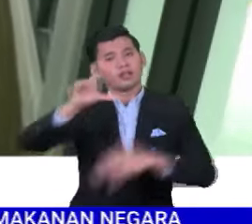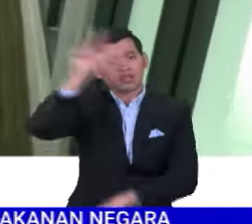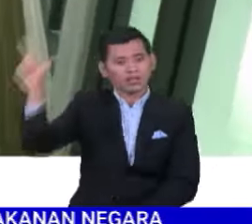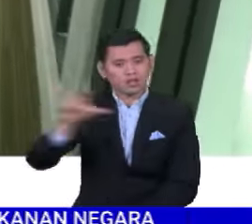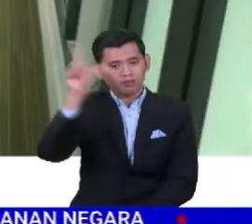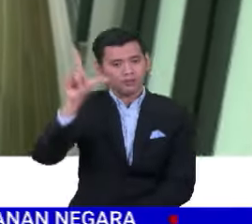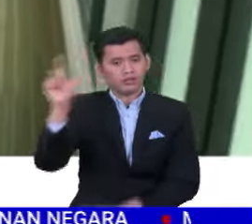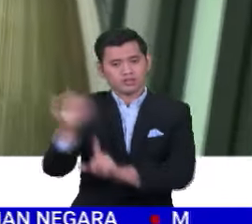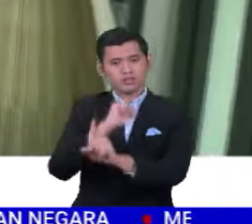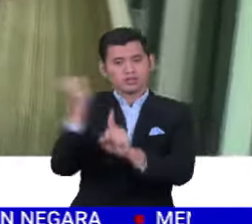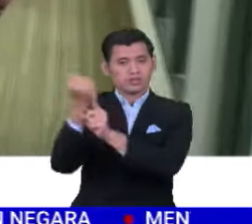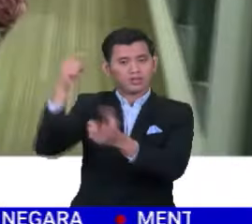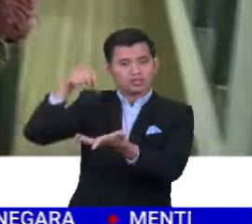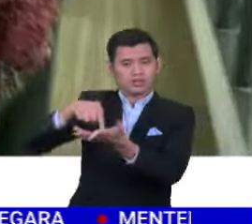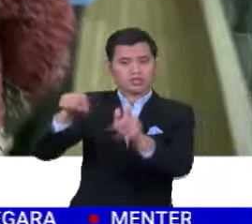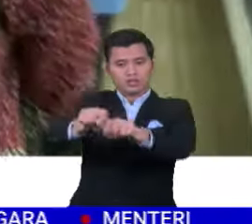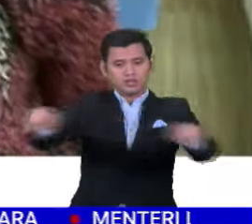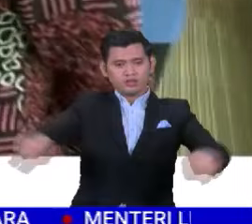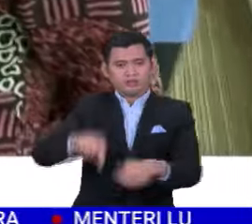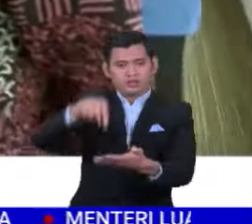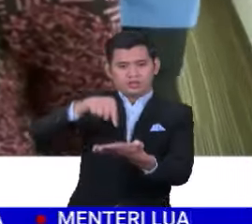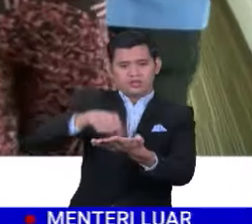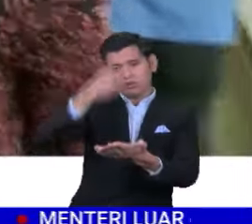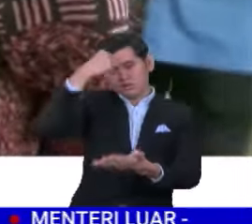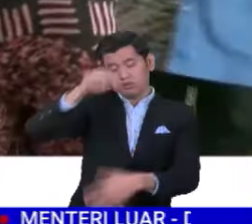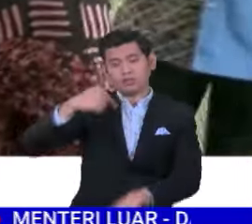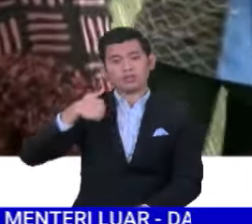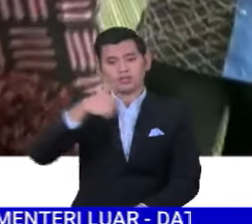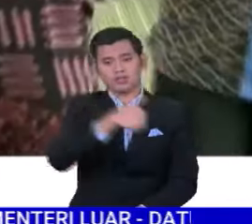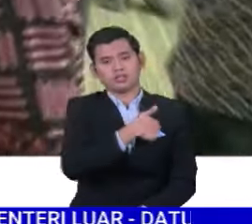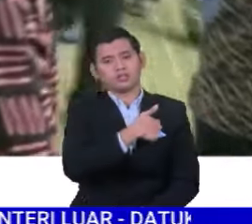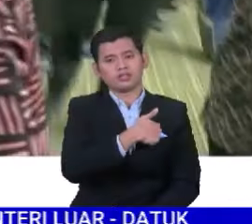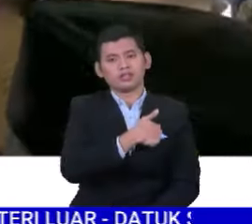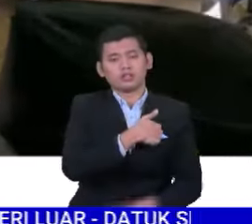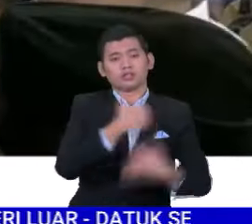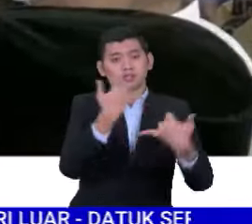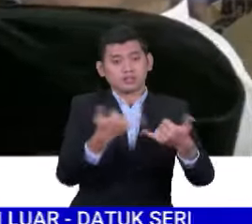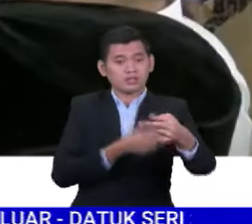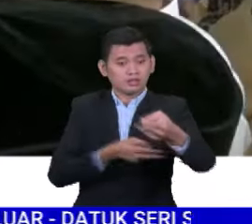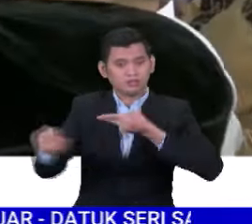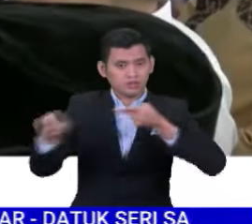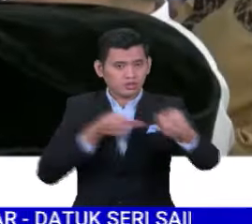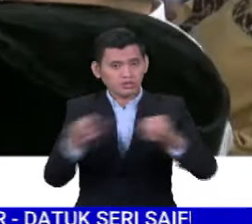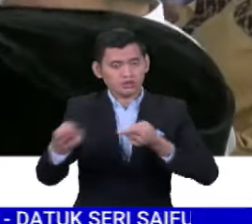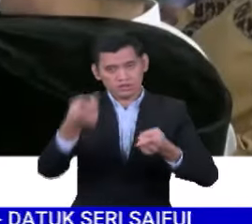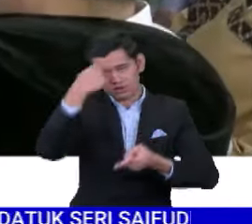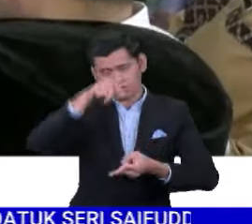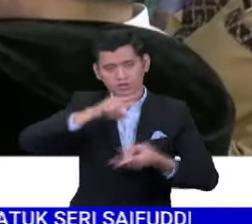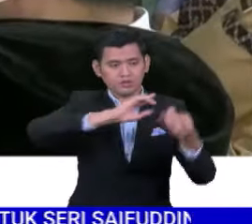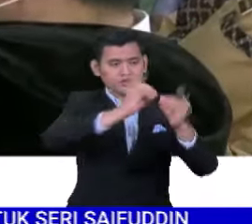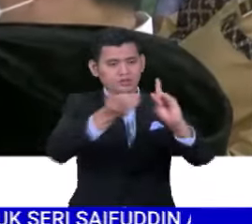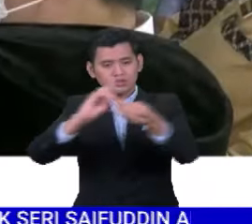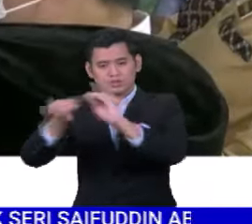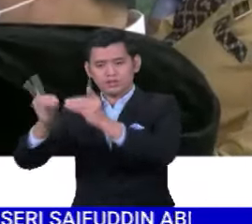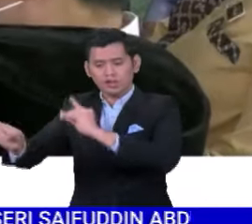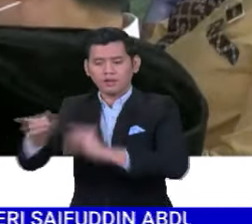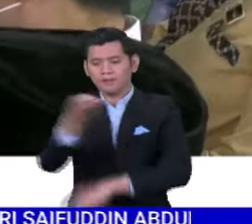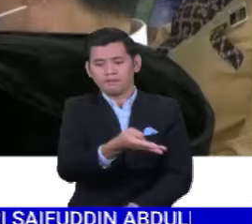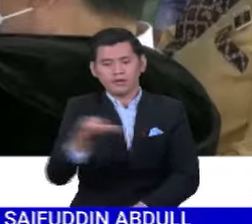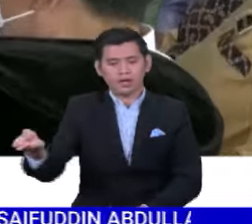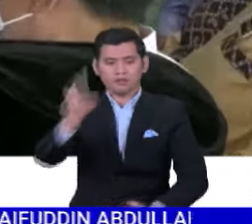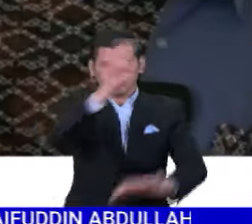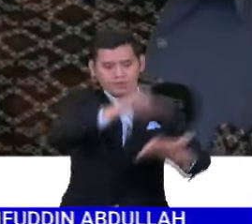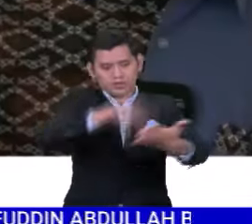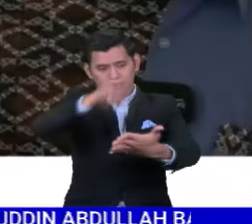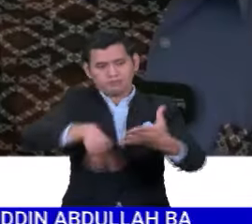suasana yang sebegini lah, tempat yang sebegini untuk kita dan kita juga sedang berusaha untuk kita digitalkan bahan-bahan yang